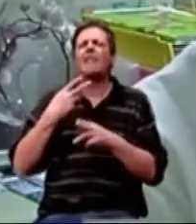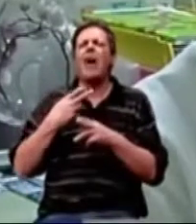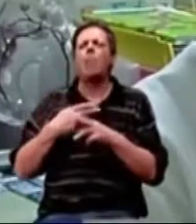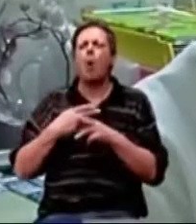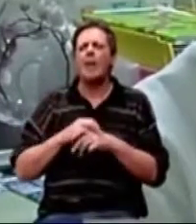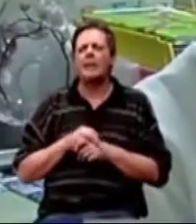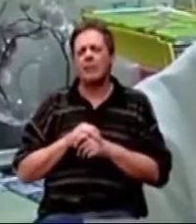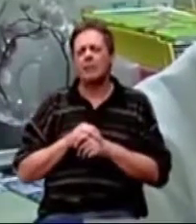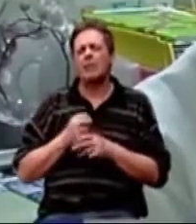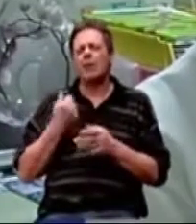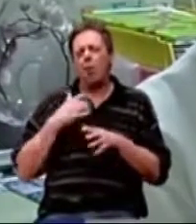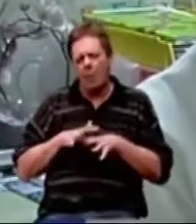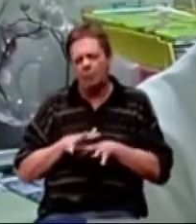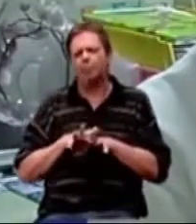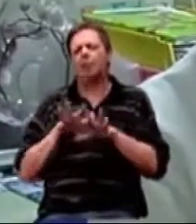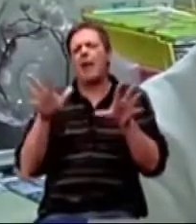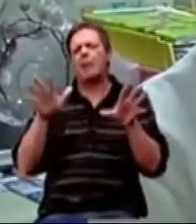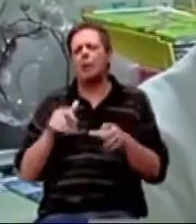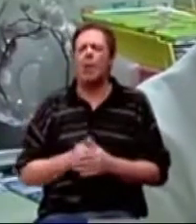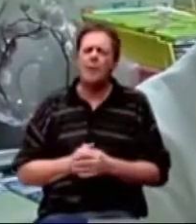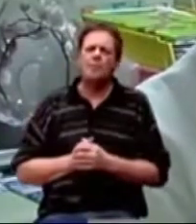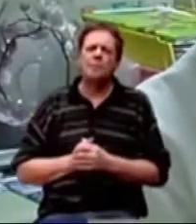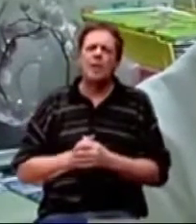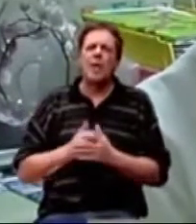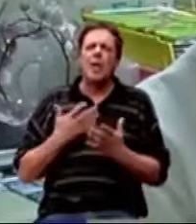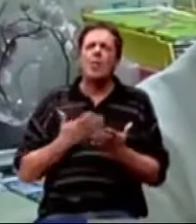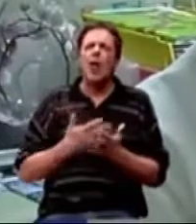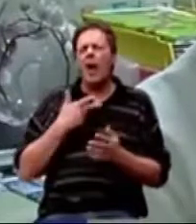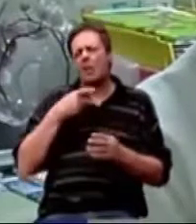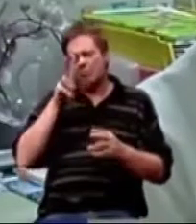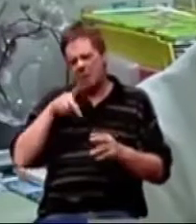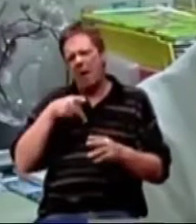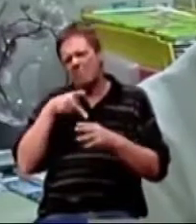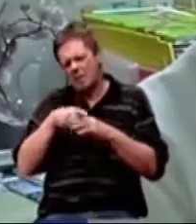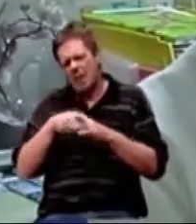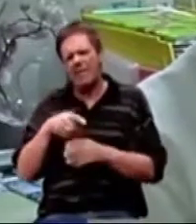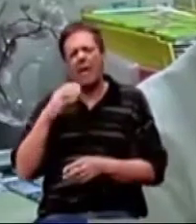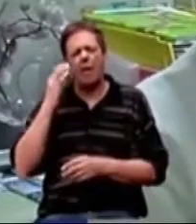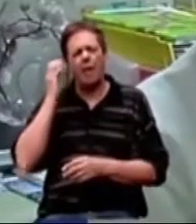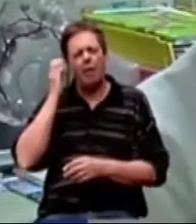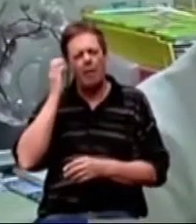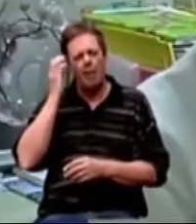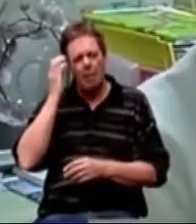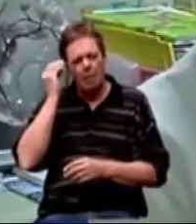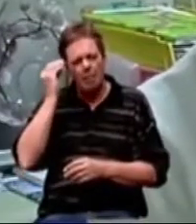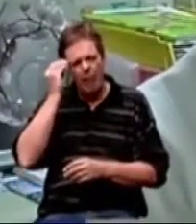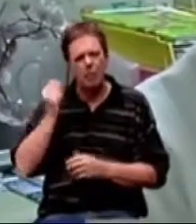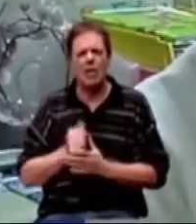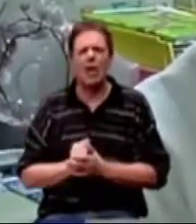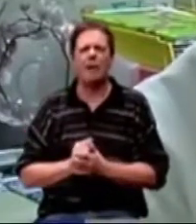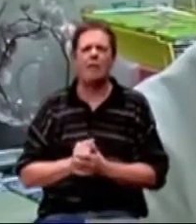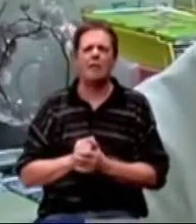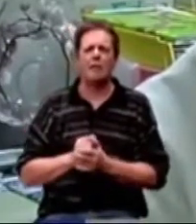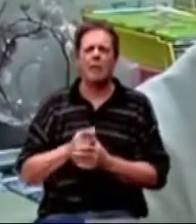progresivnog tijeka, koja se manifestira smetnjama pamćenja, zapravo on je